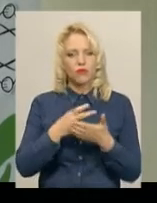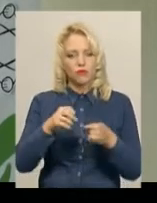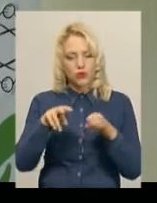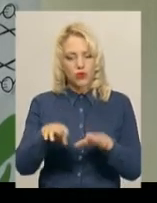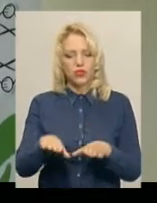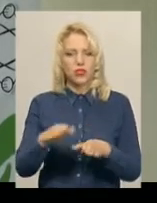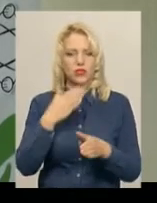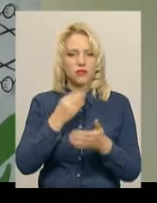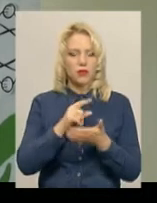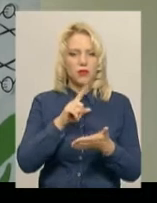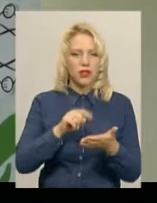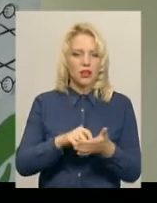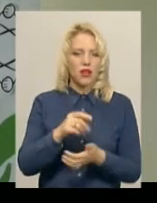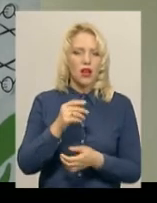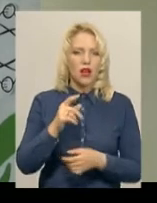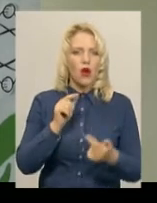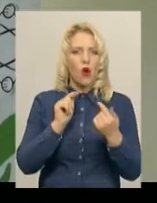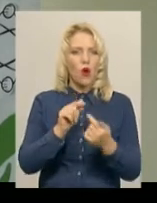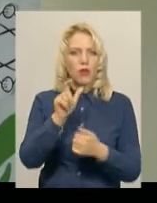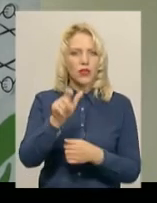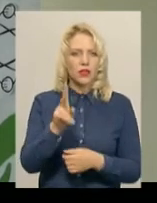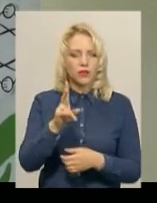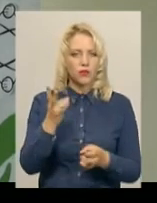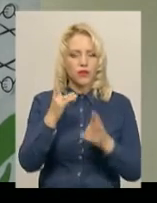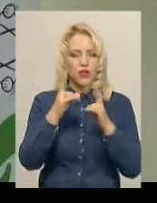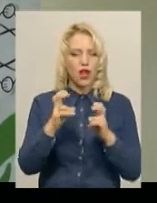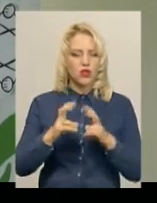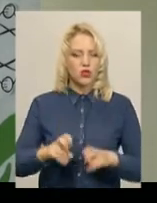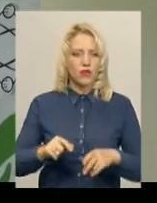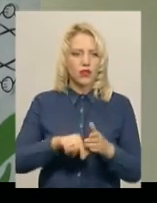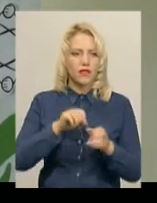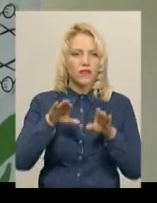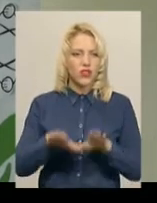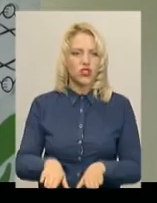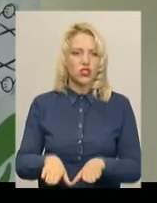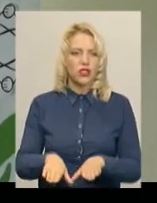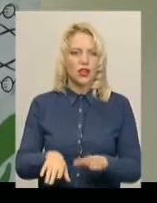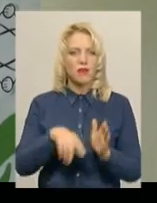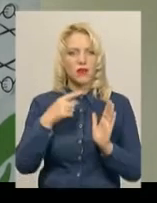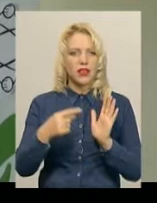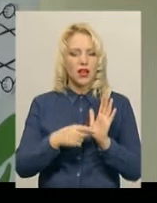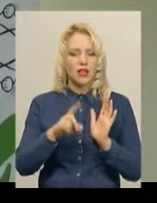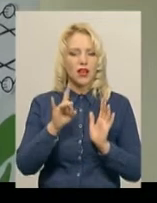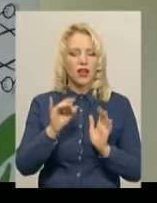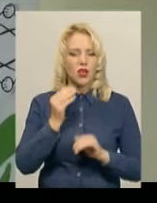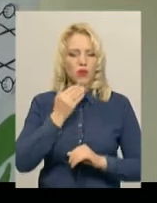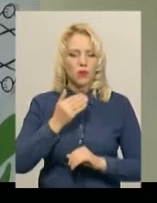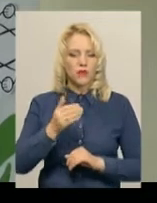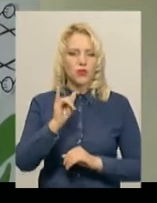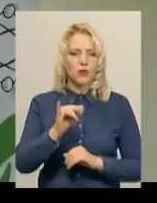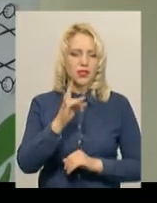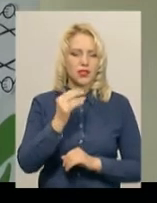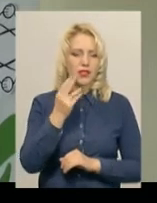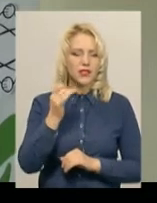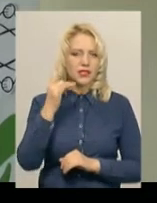опонент, який має аналізувати вирішення питання саме доповідачем, і рецензент,